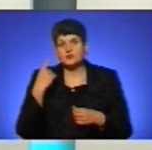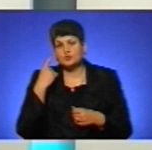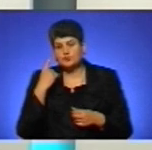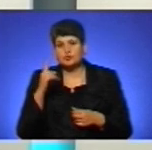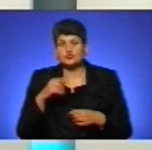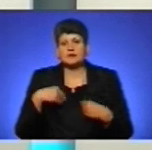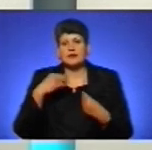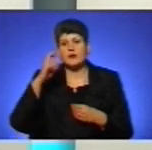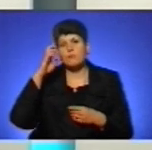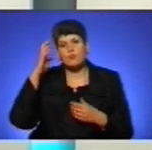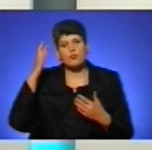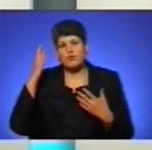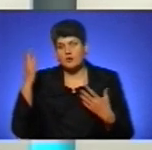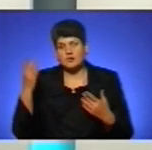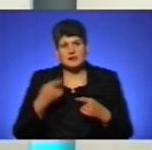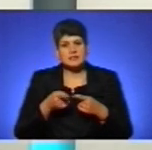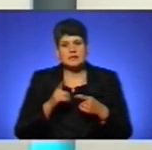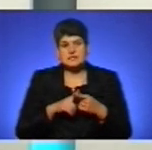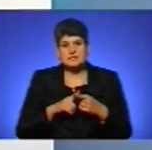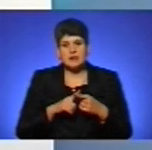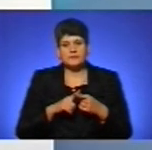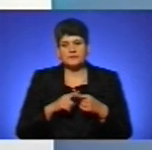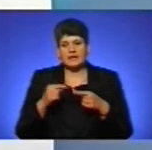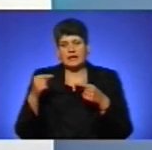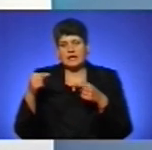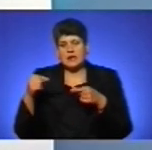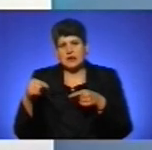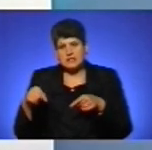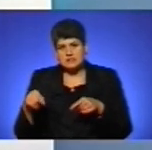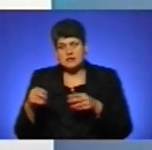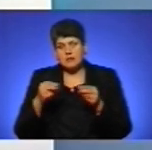дай Бог, криза ця минує.